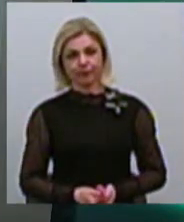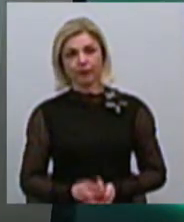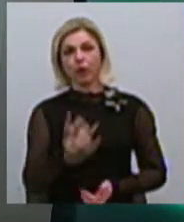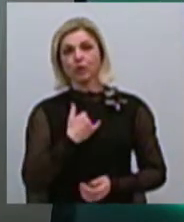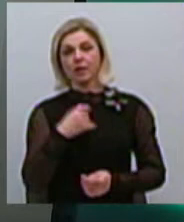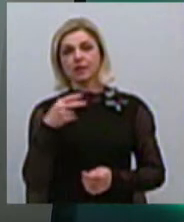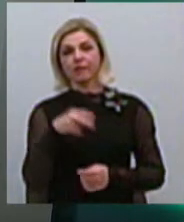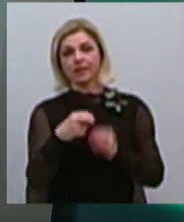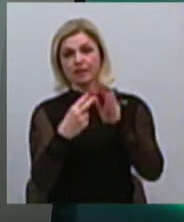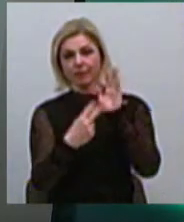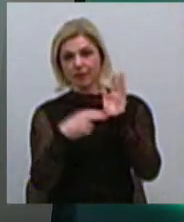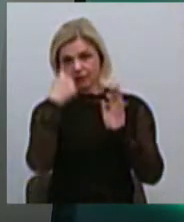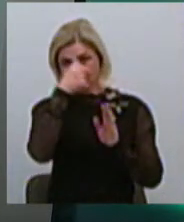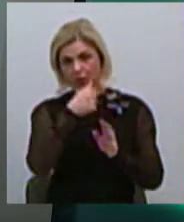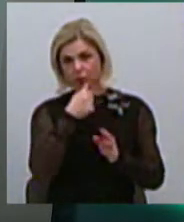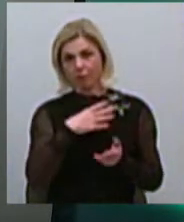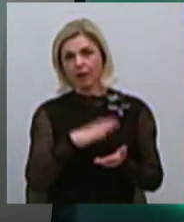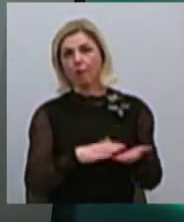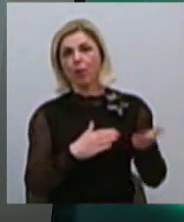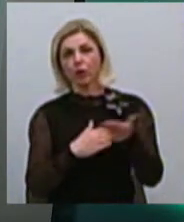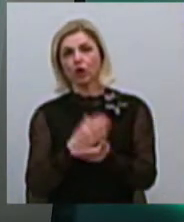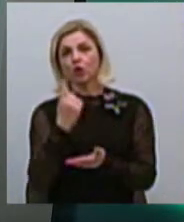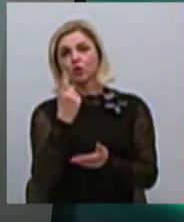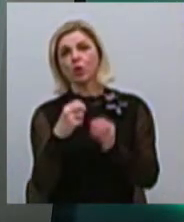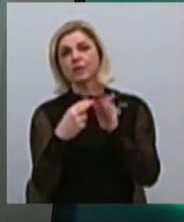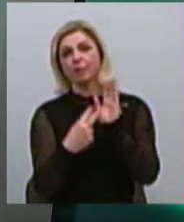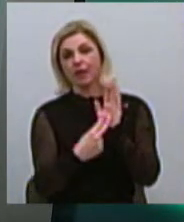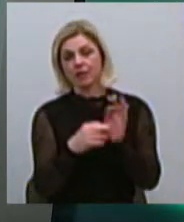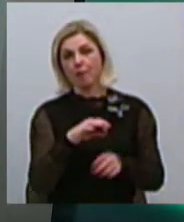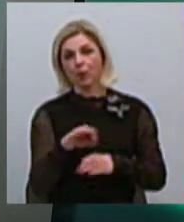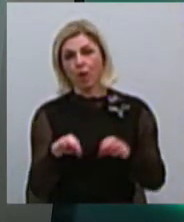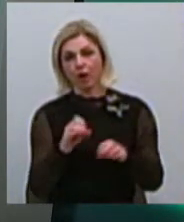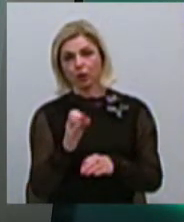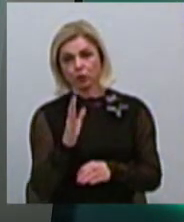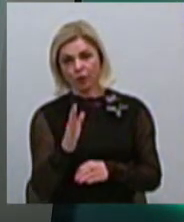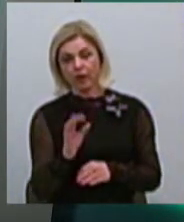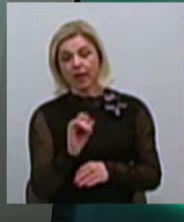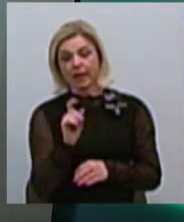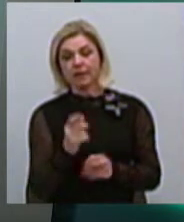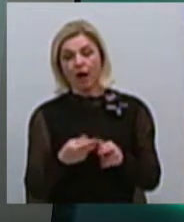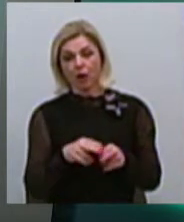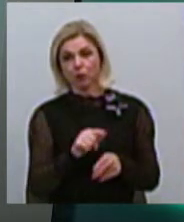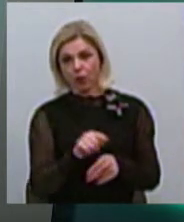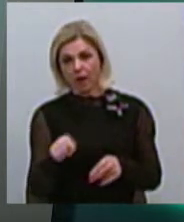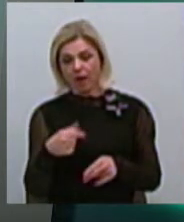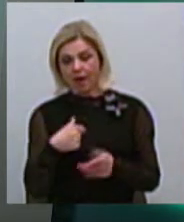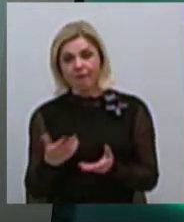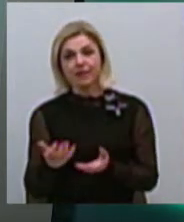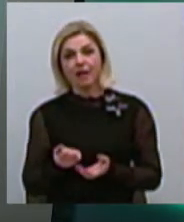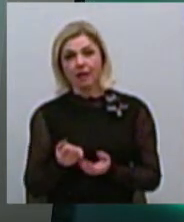році було подано 117 проєкти, із яких, я захватив з собою статистику,